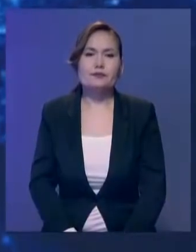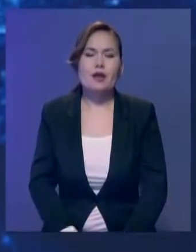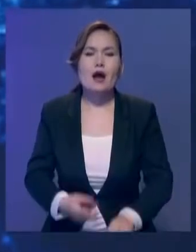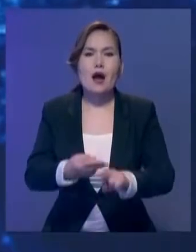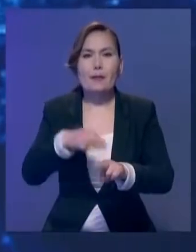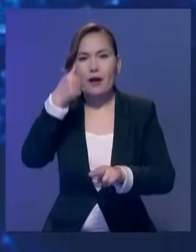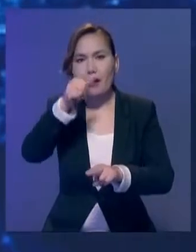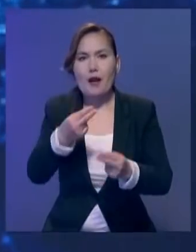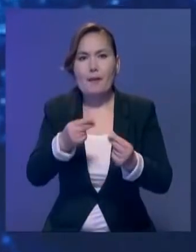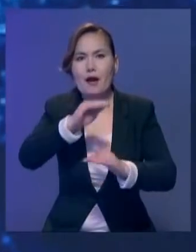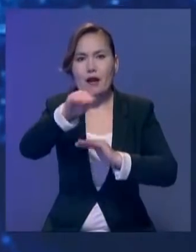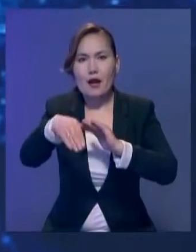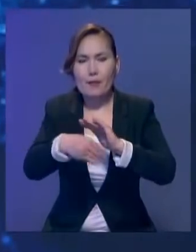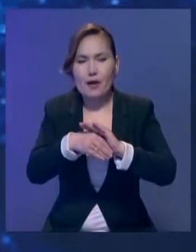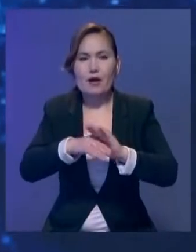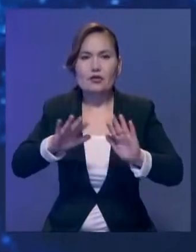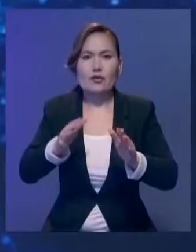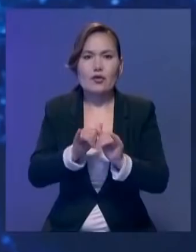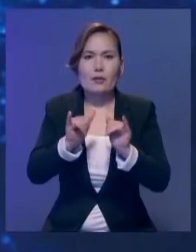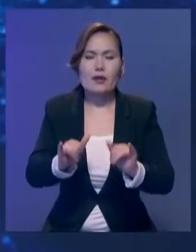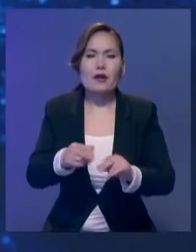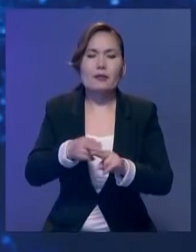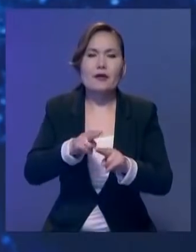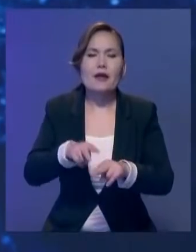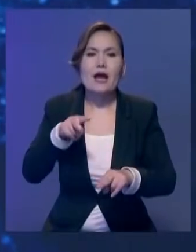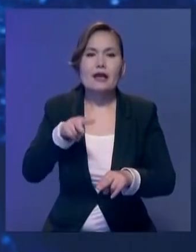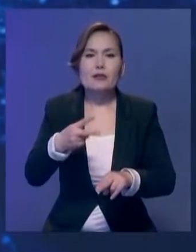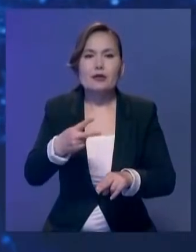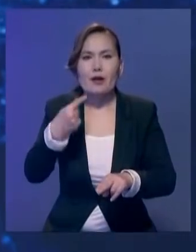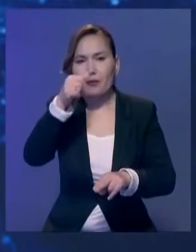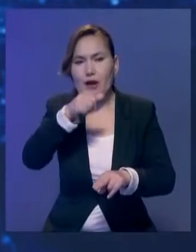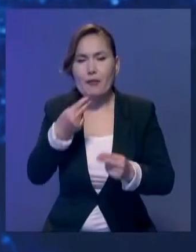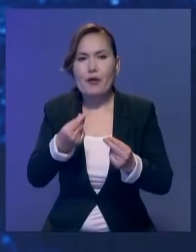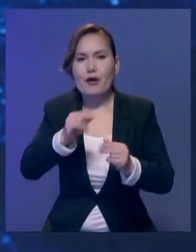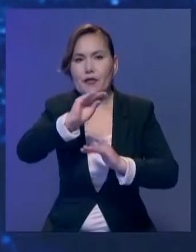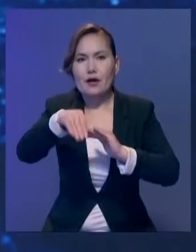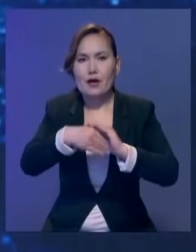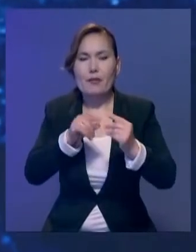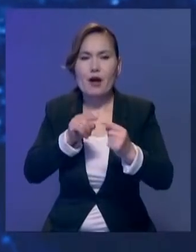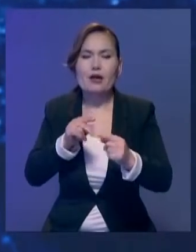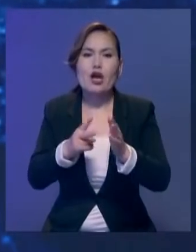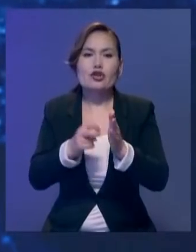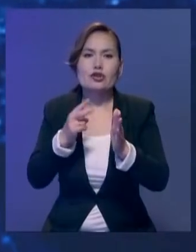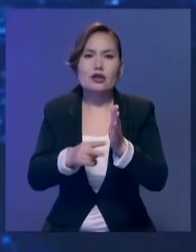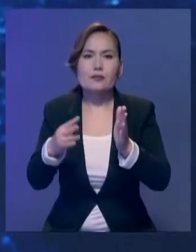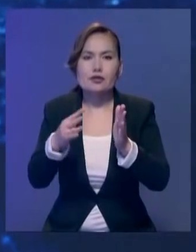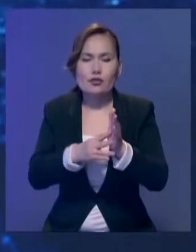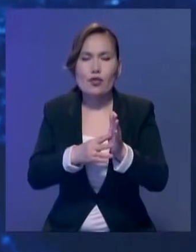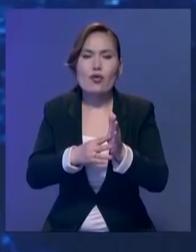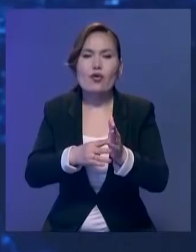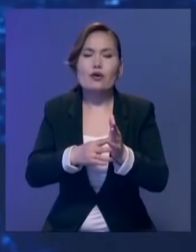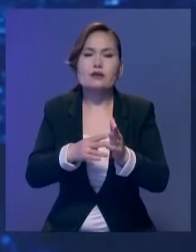Бұйыл пара беру директері көбейген жыл басынан берес, байла жем қорлыққа қарсы агенттік 779 үстіркеді.